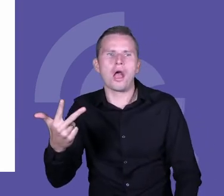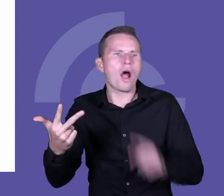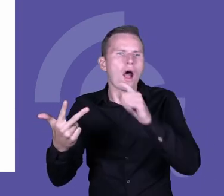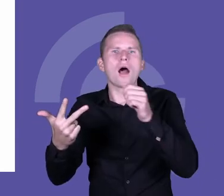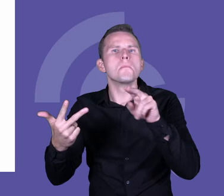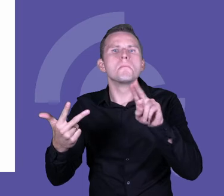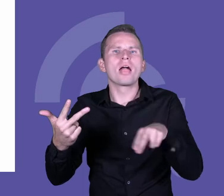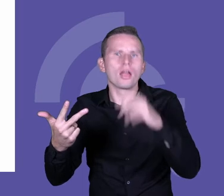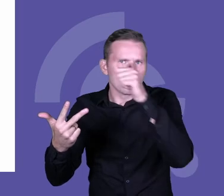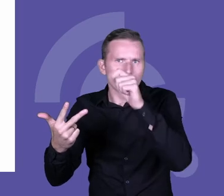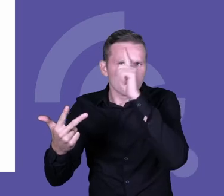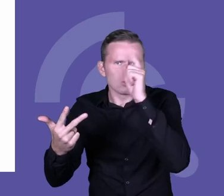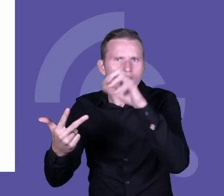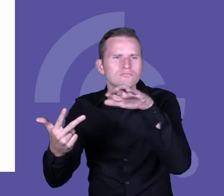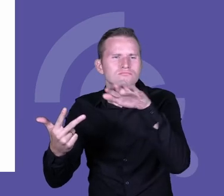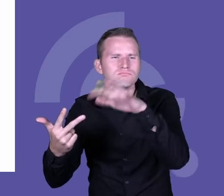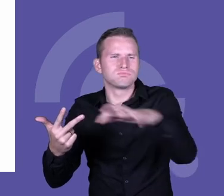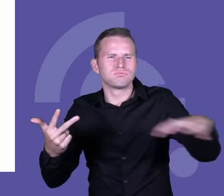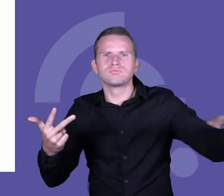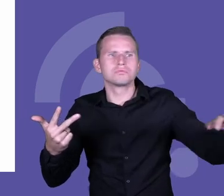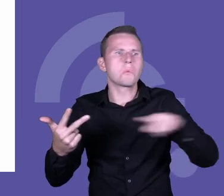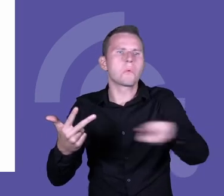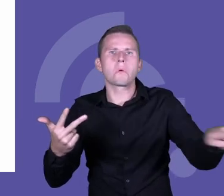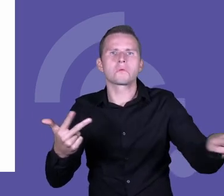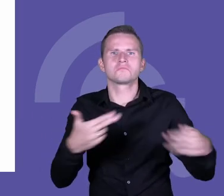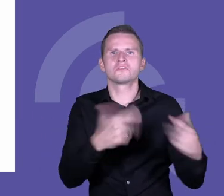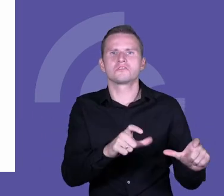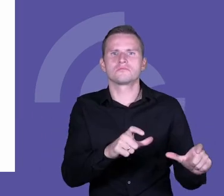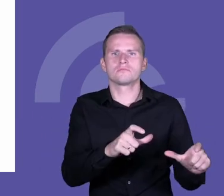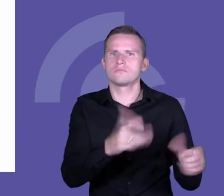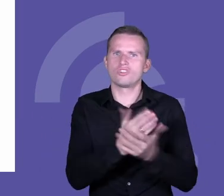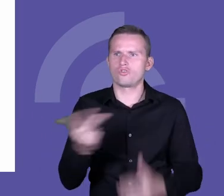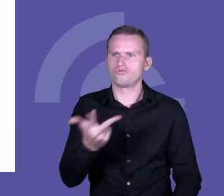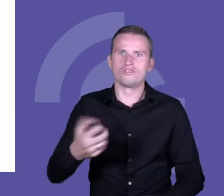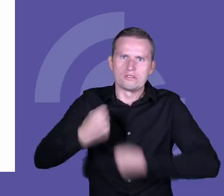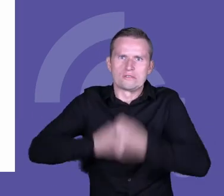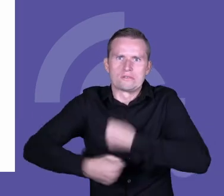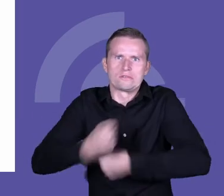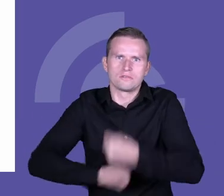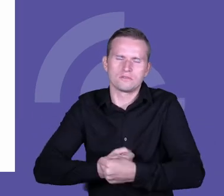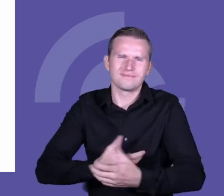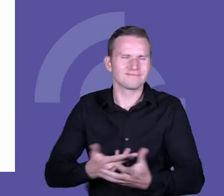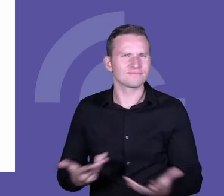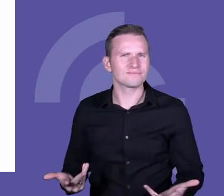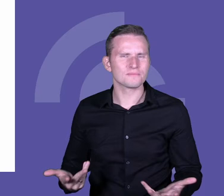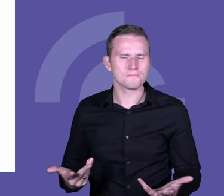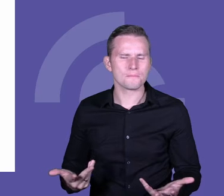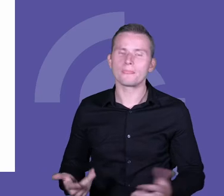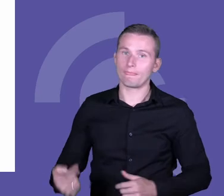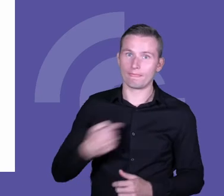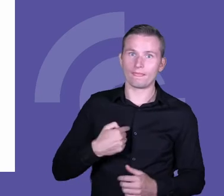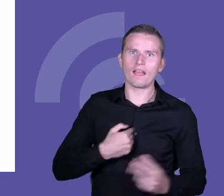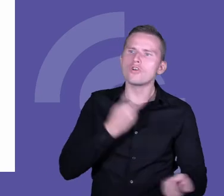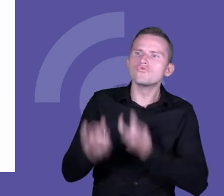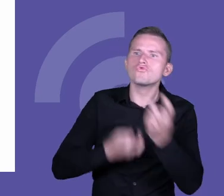pytanie. Po pierwsze, i to też było w tej wcześniejszej wypowiedzi, jak identyfikuję, jak wyszukuję tych